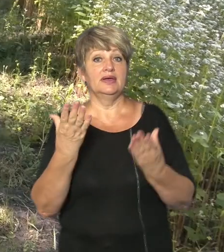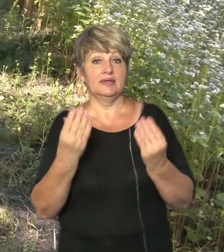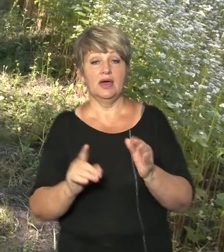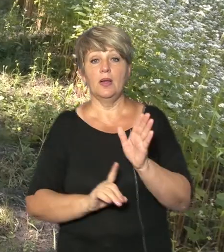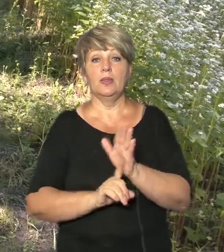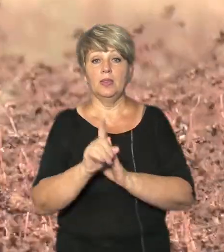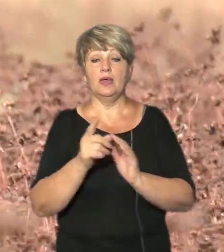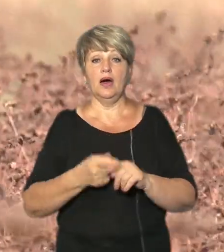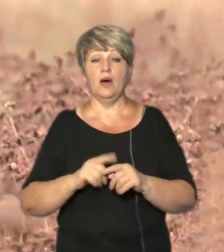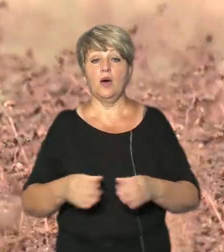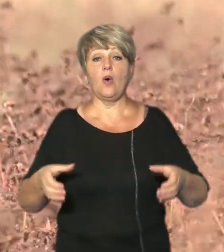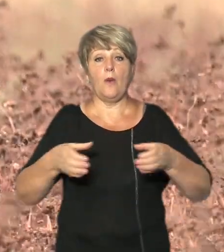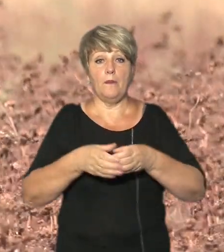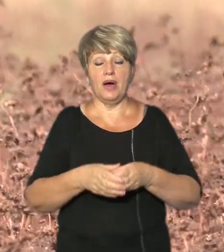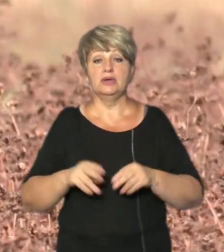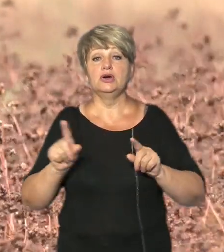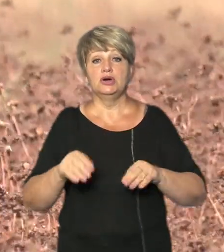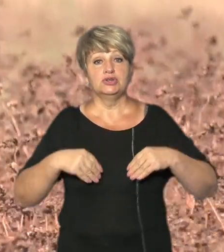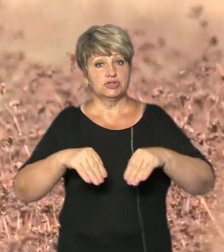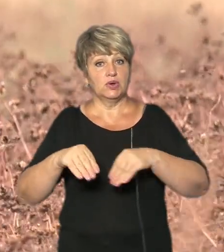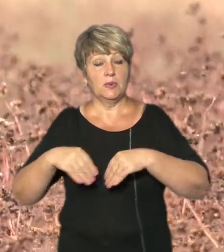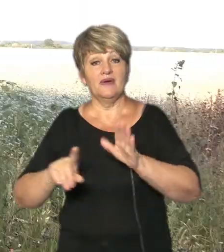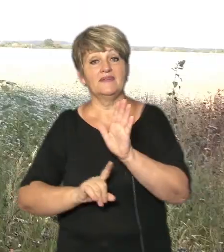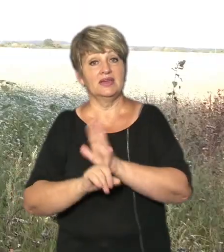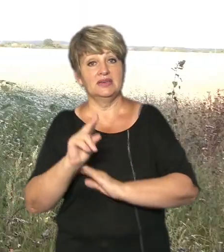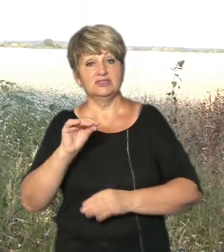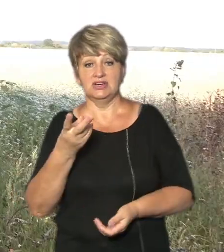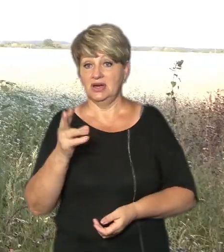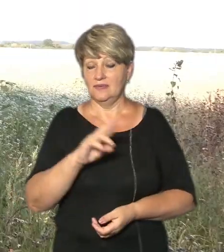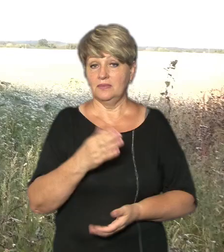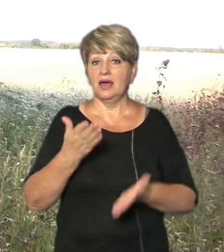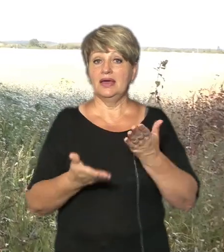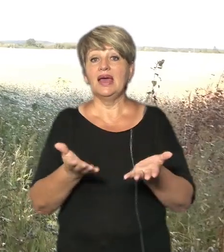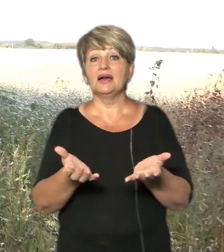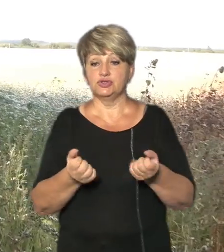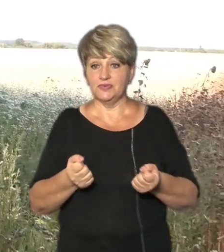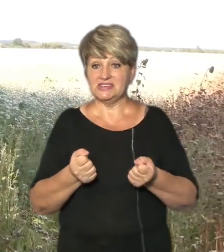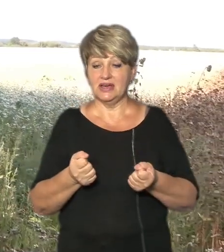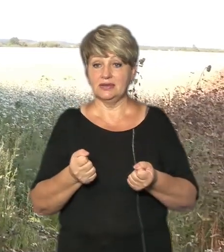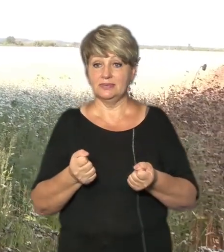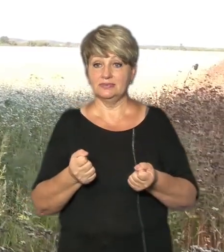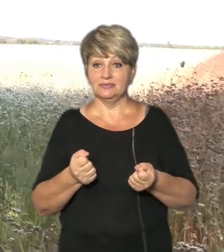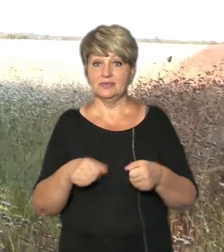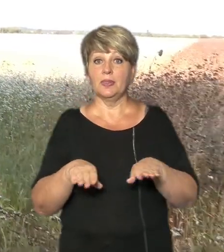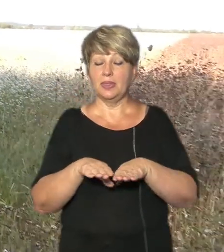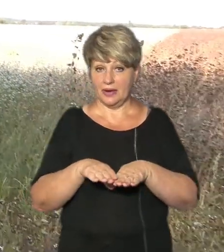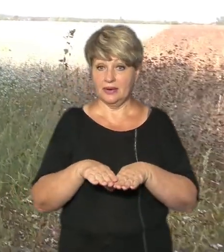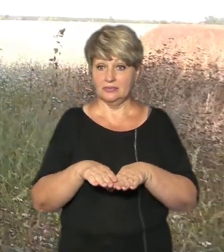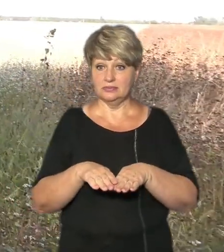розпочнуть жнину компанію тієї, що садили на початку червня Якщо взяти отак, то вже